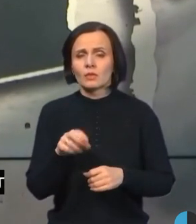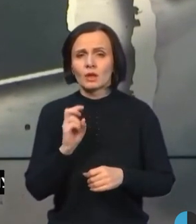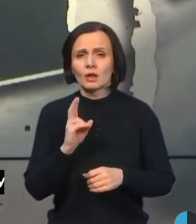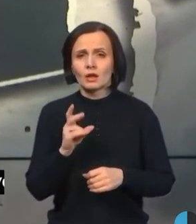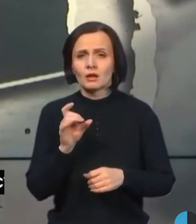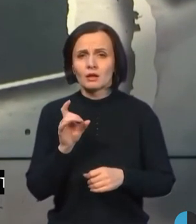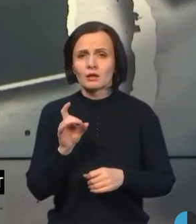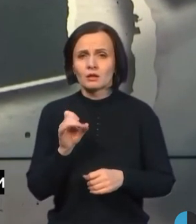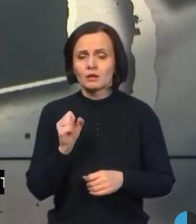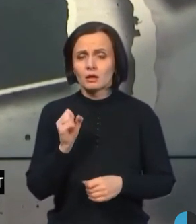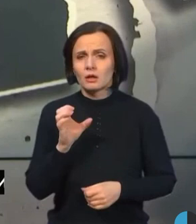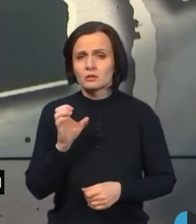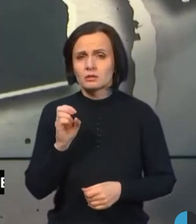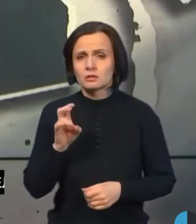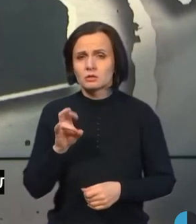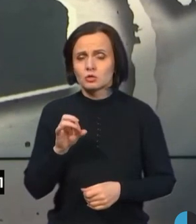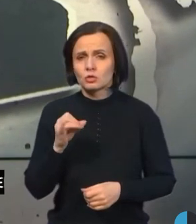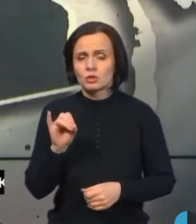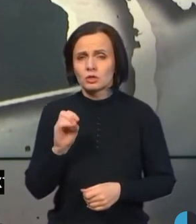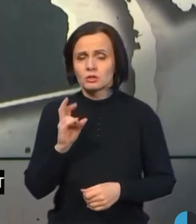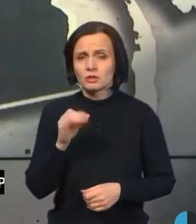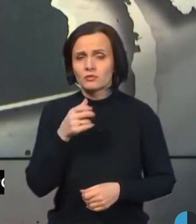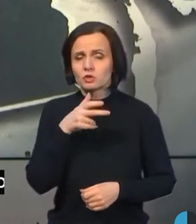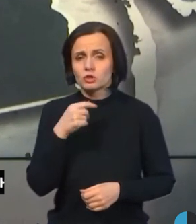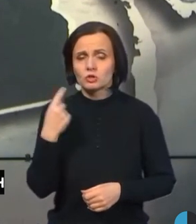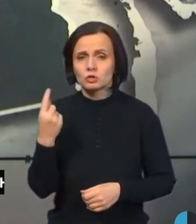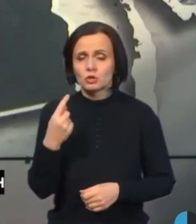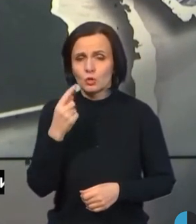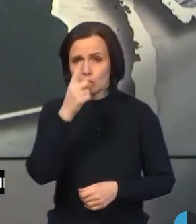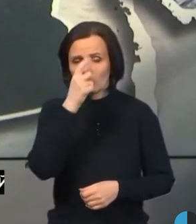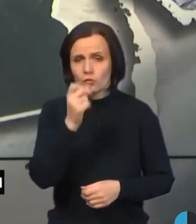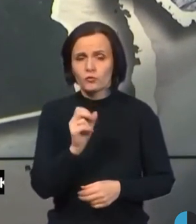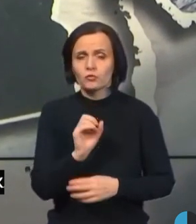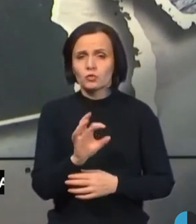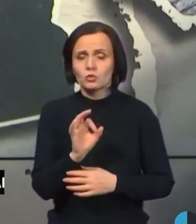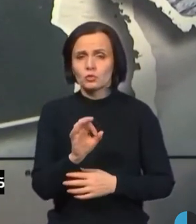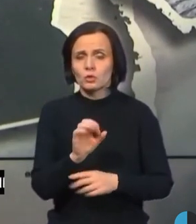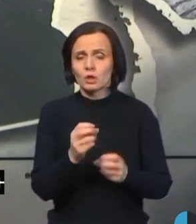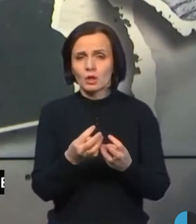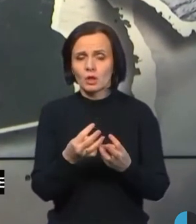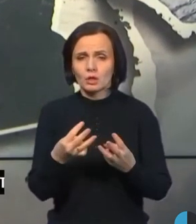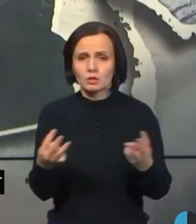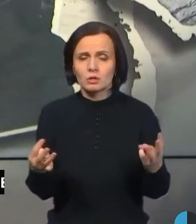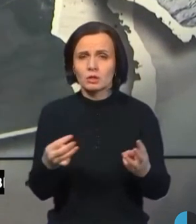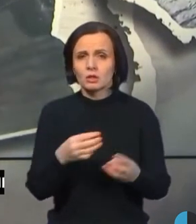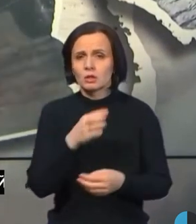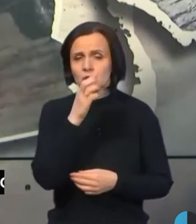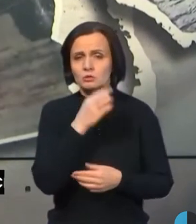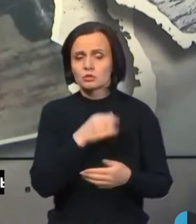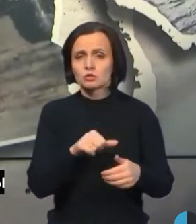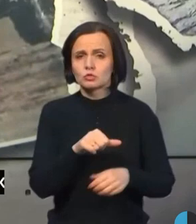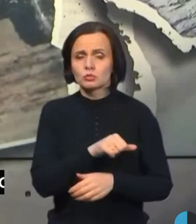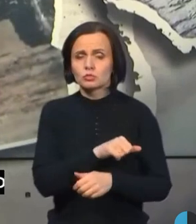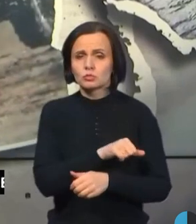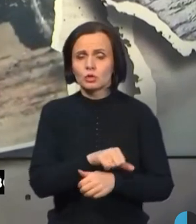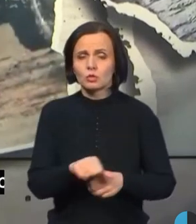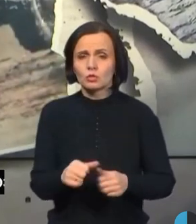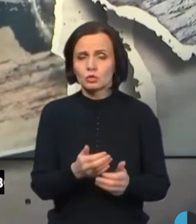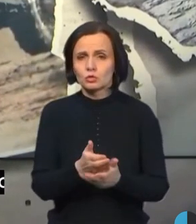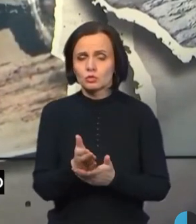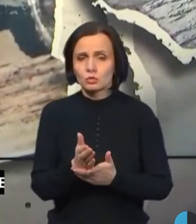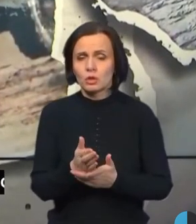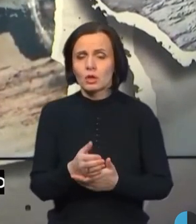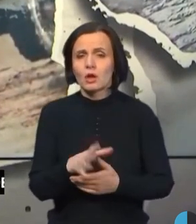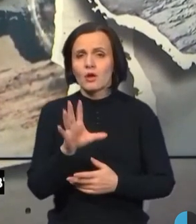Красноївську Чернівецькій області. Про це сьогодні повідомило телеграм-каналі Держприкордонслужби. Відтак, пропуск усіх транспортних засобів через